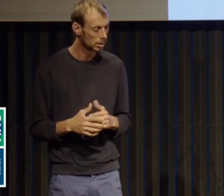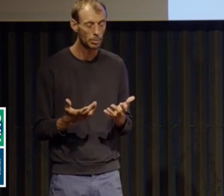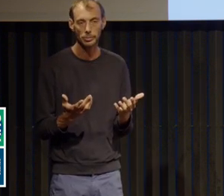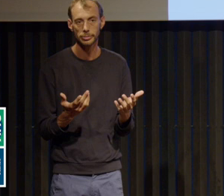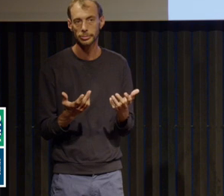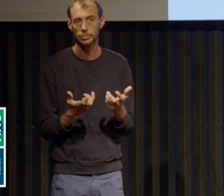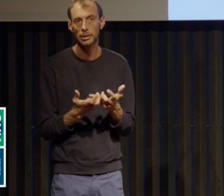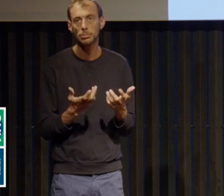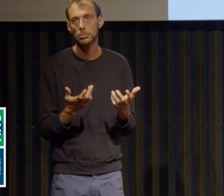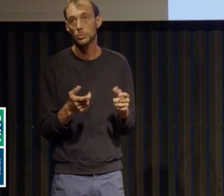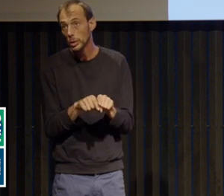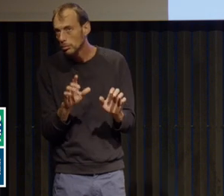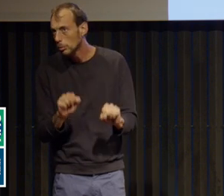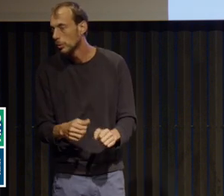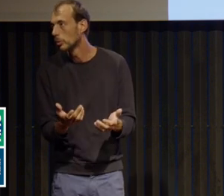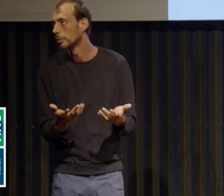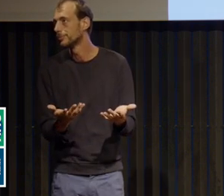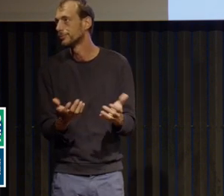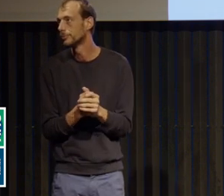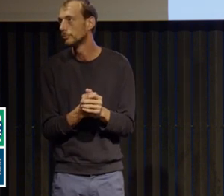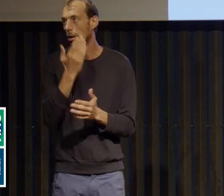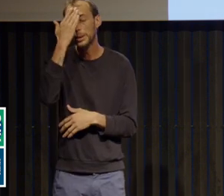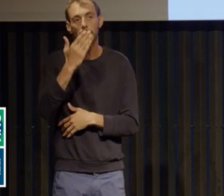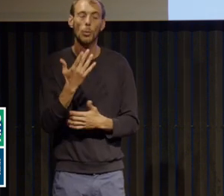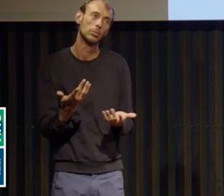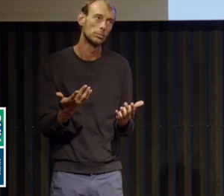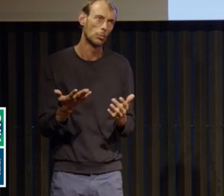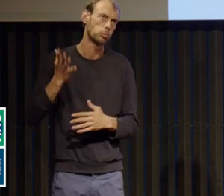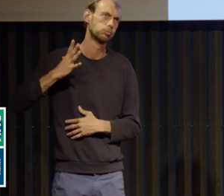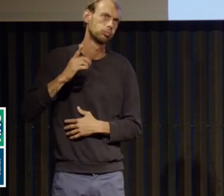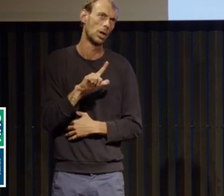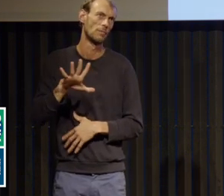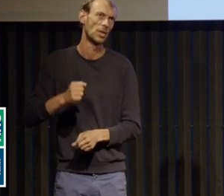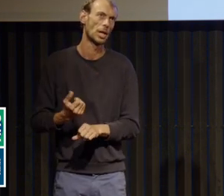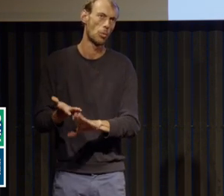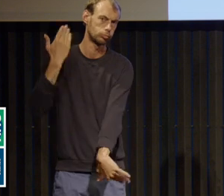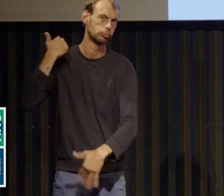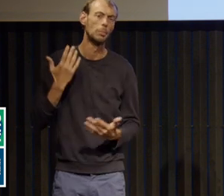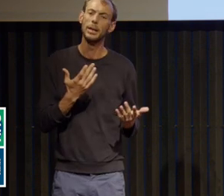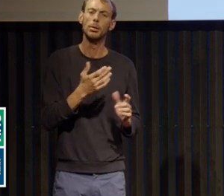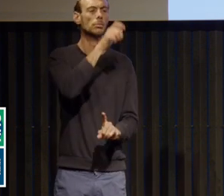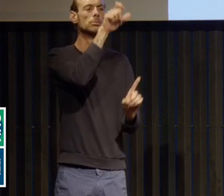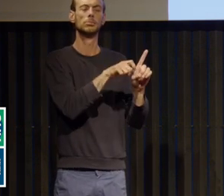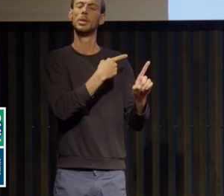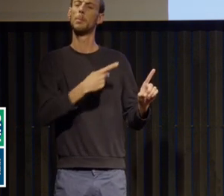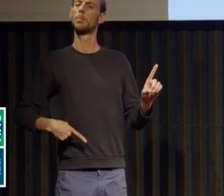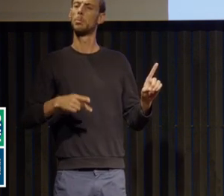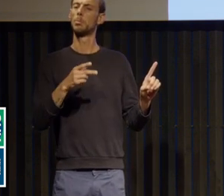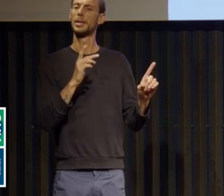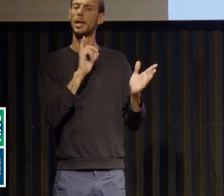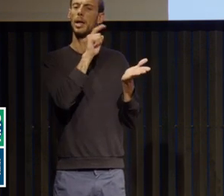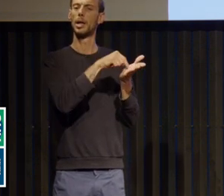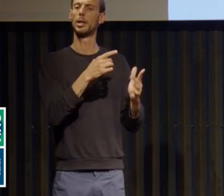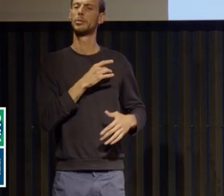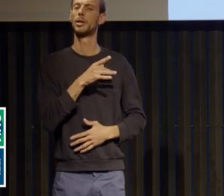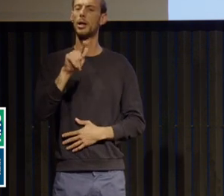même à plus de 25 ans, mais quand la princesse de Galles dit dans les médias qu'elle